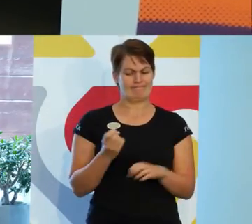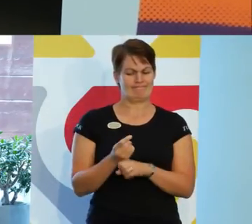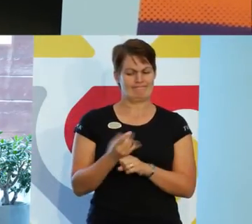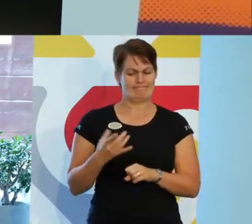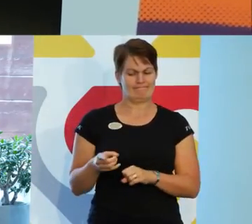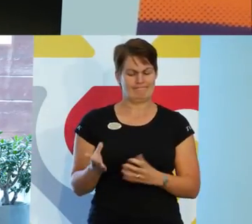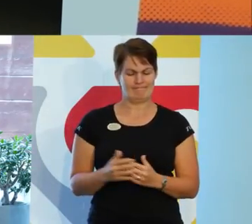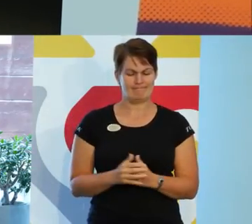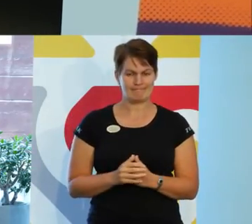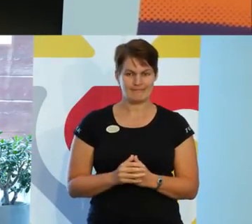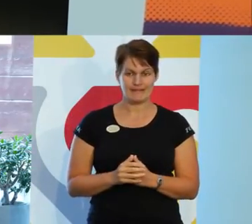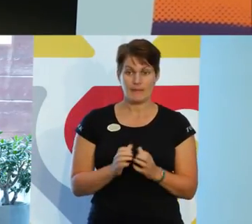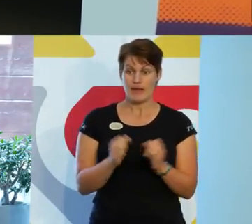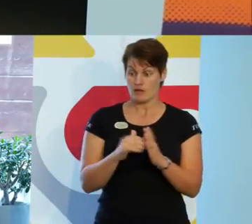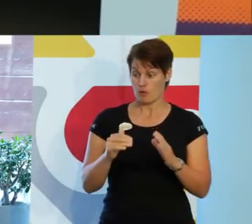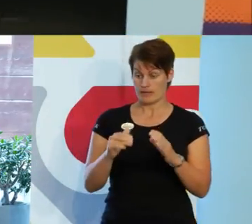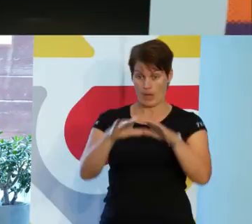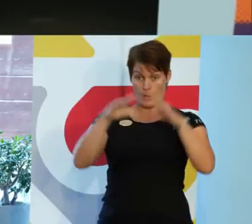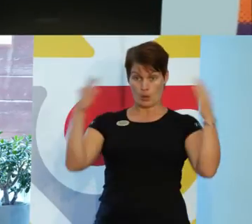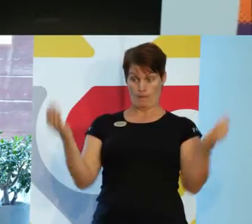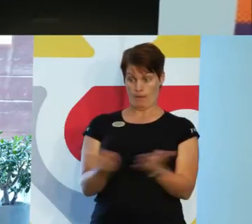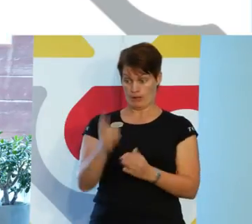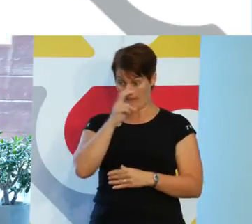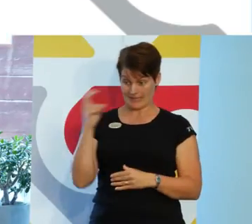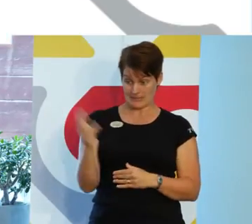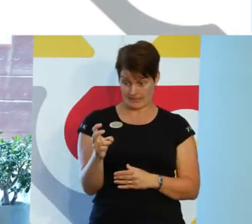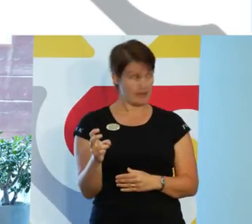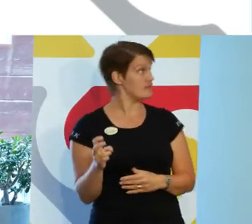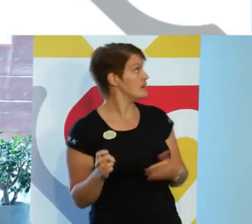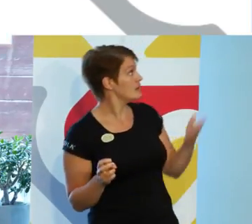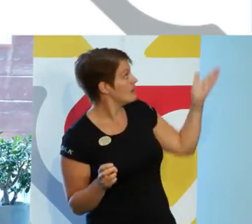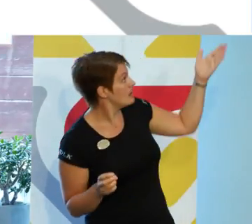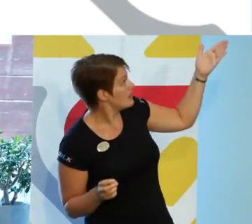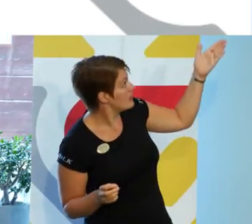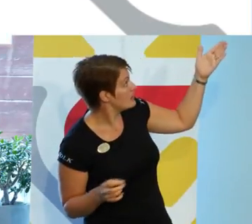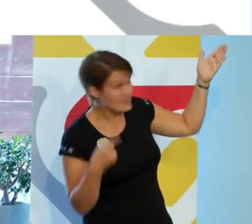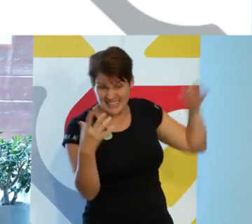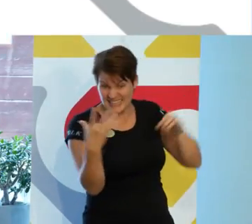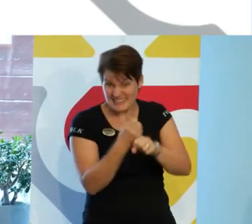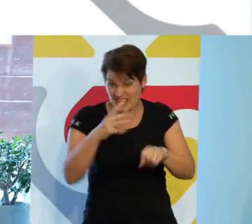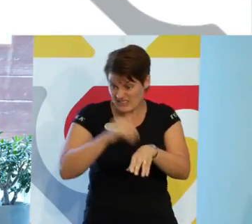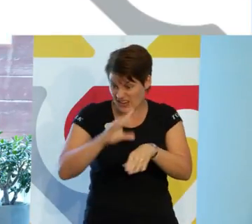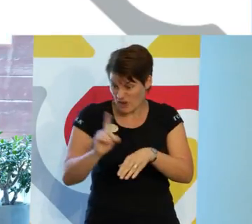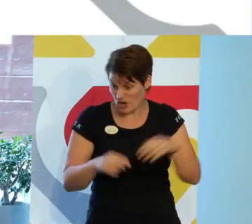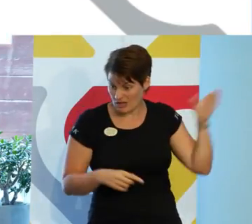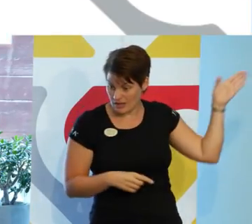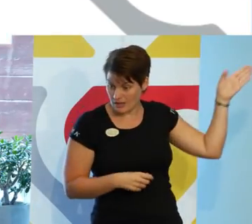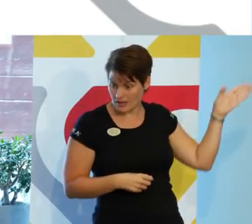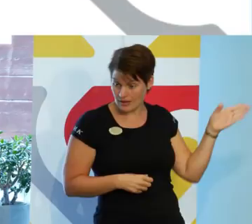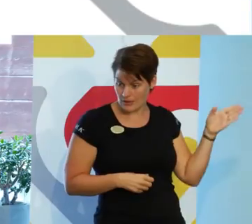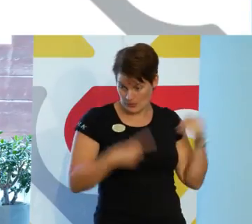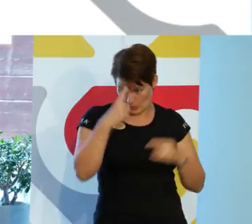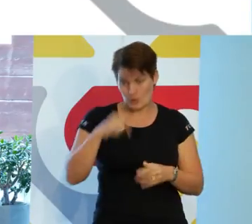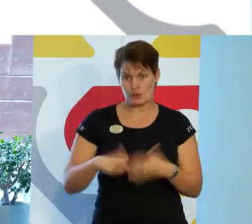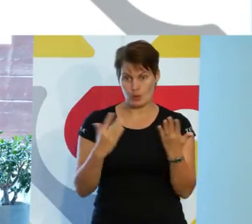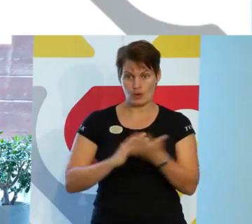Men ur ett globalt perspektiv har vi culture map. Hittar ni Sverige? Min sann är inte lätt. Jag